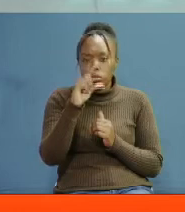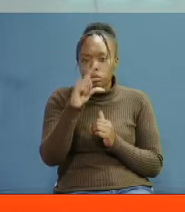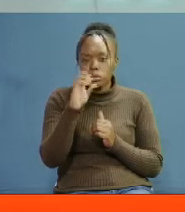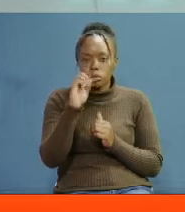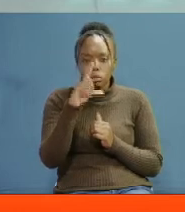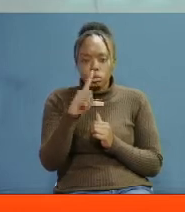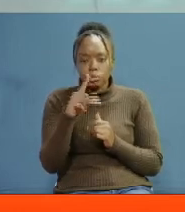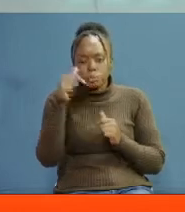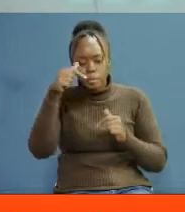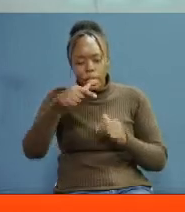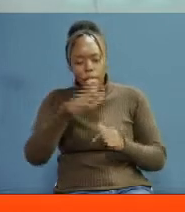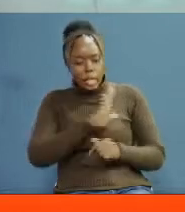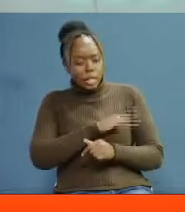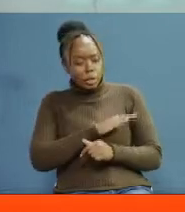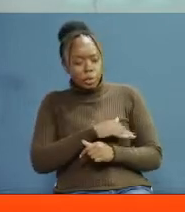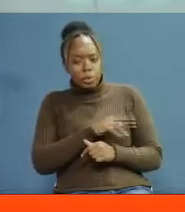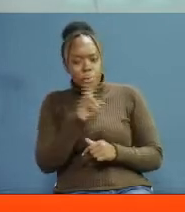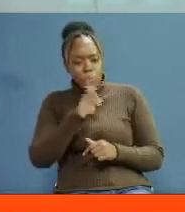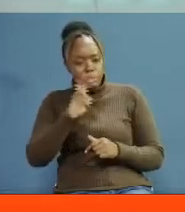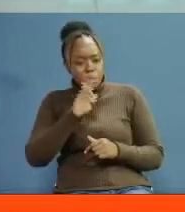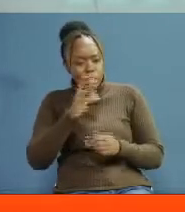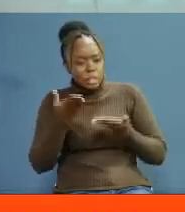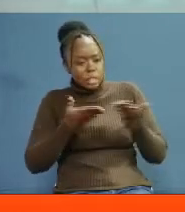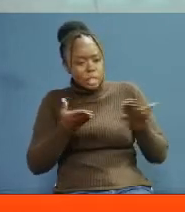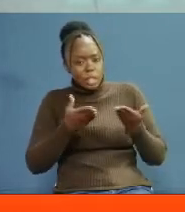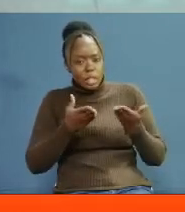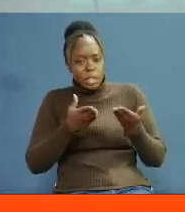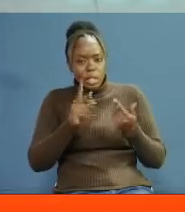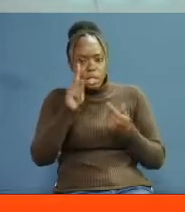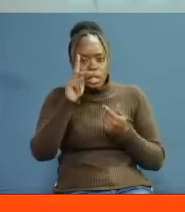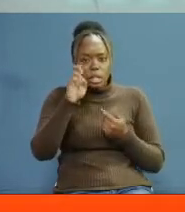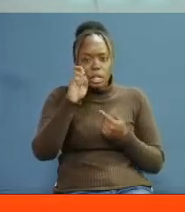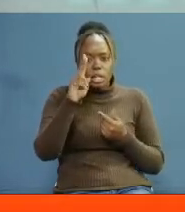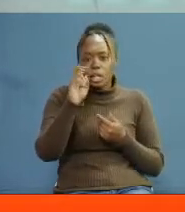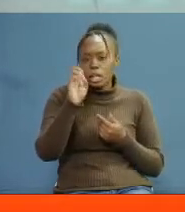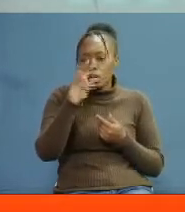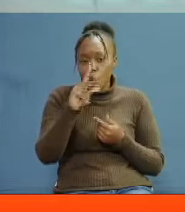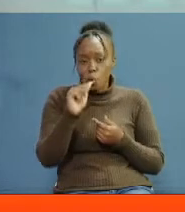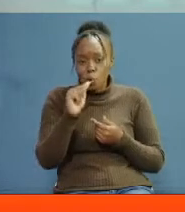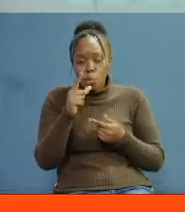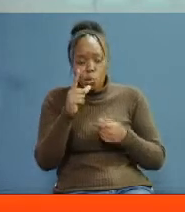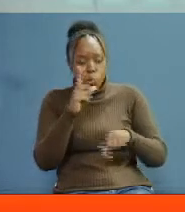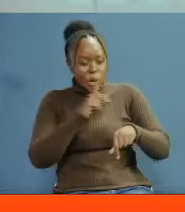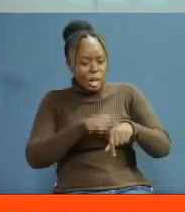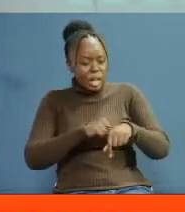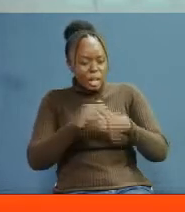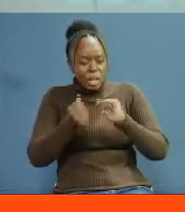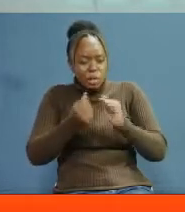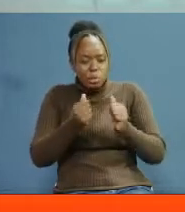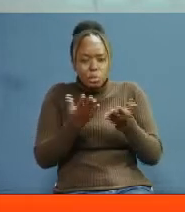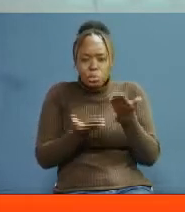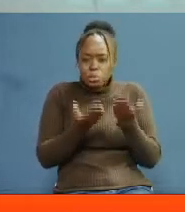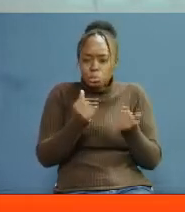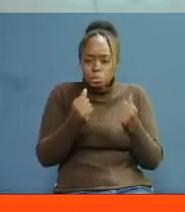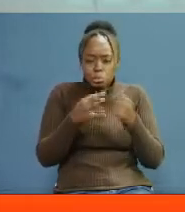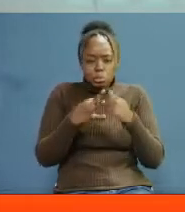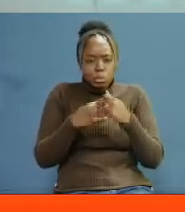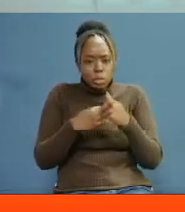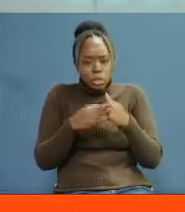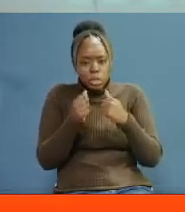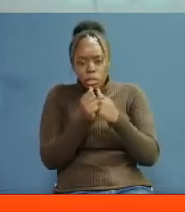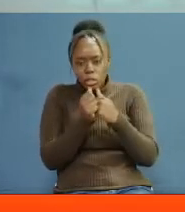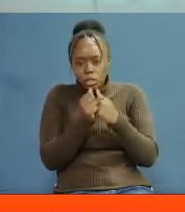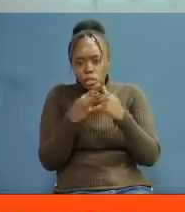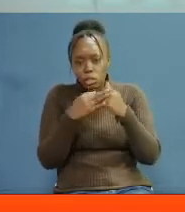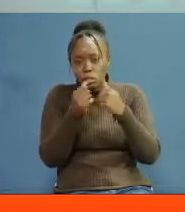Mwana mke hui waliweza kuonekana katika eneo la kahao endani siku ya jumatano Mwendo wa sanane na robo